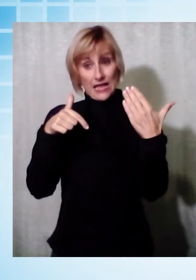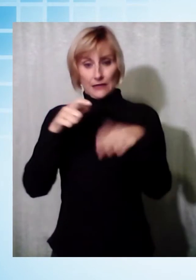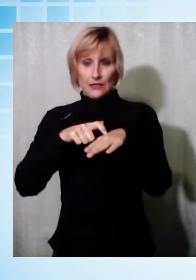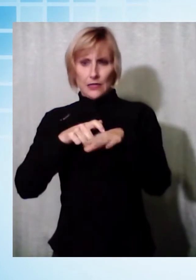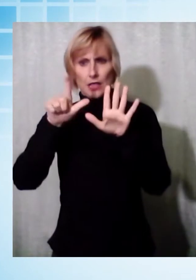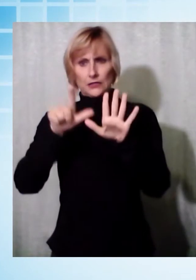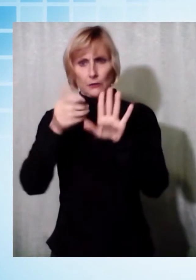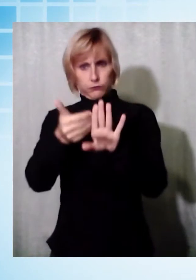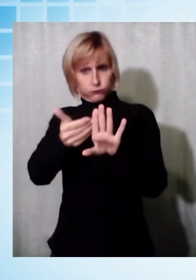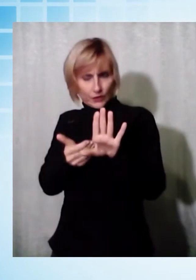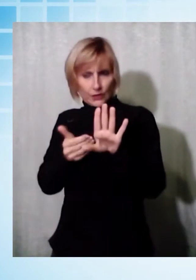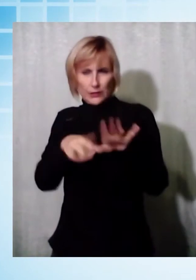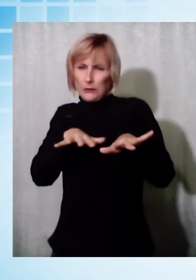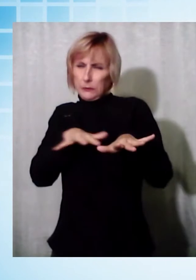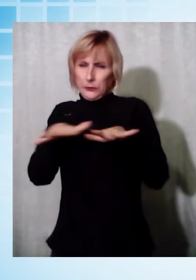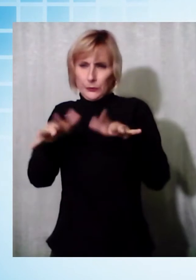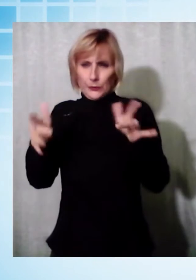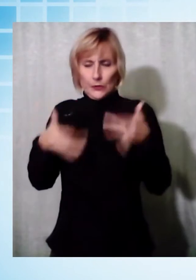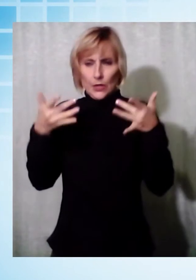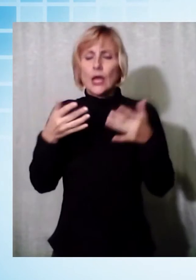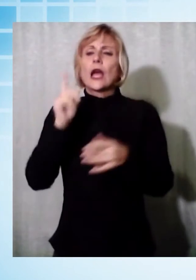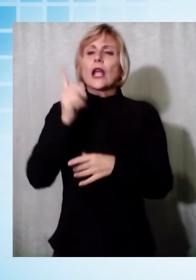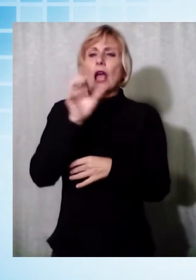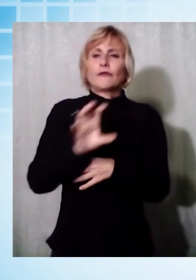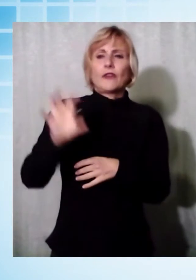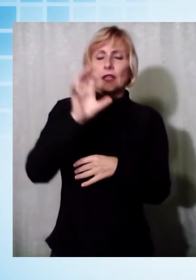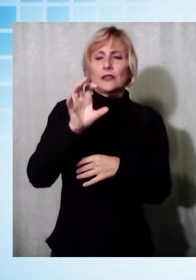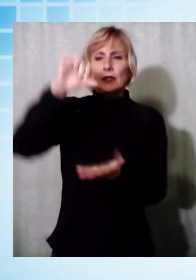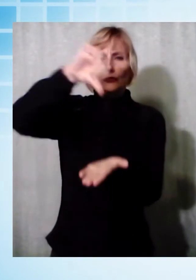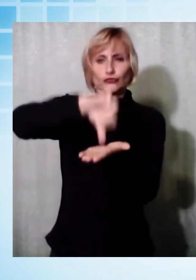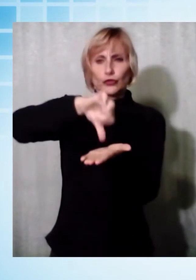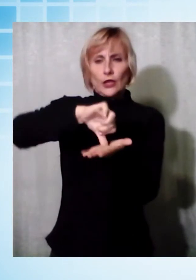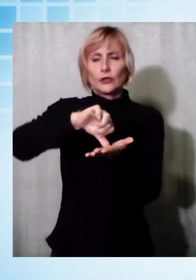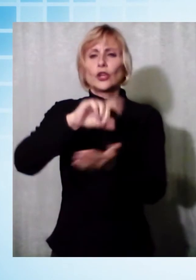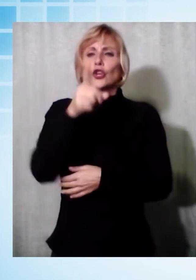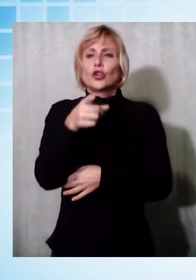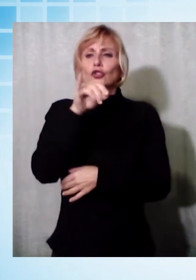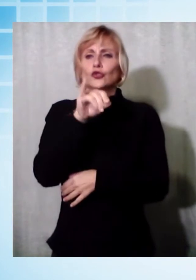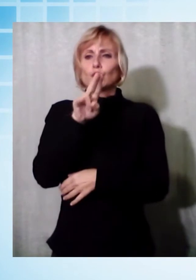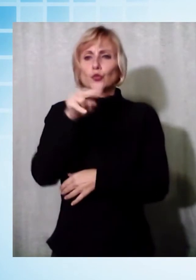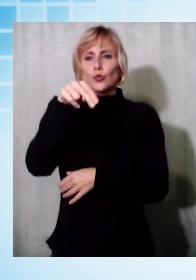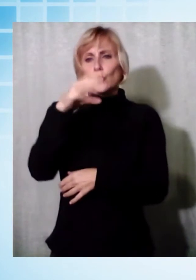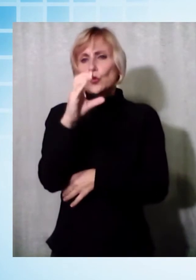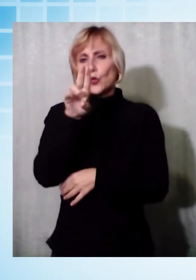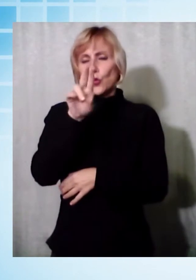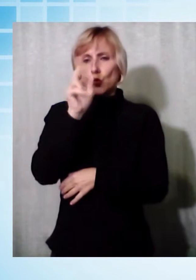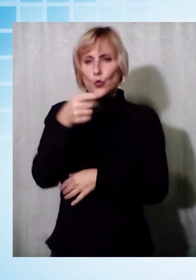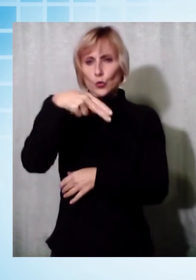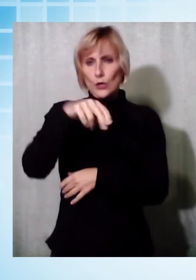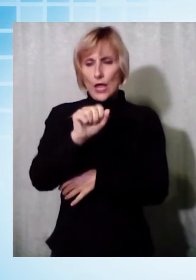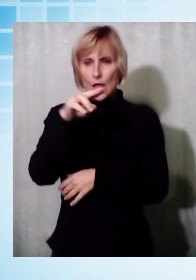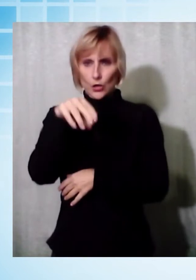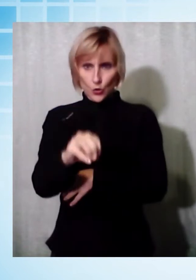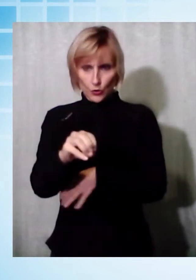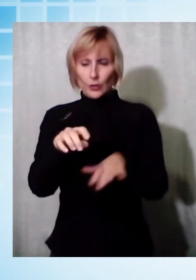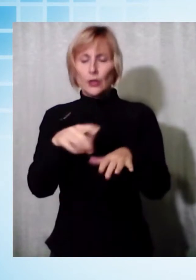Garfagnana con epicentro tra Giuncugnano e Casola in Lunigiana. Il sisma è stato di magnitudo 3.2